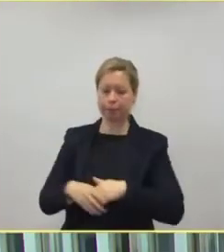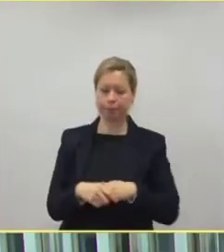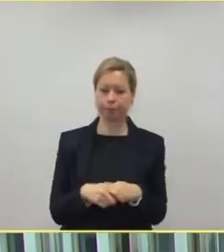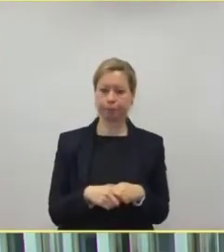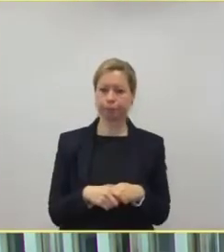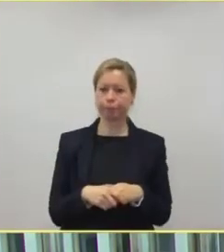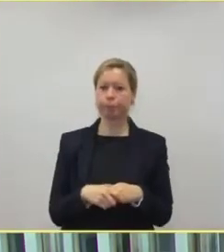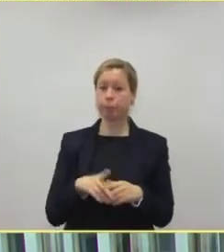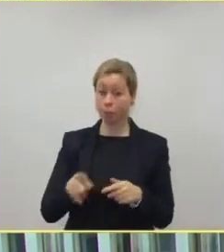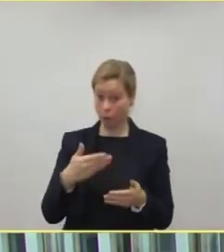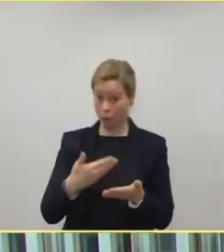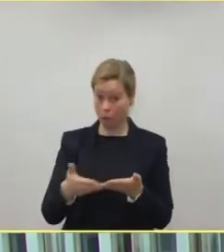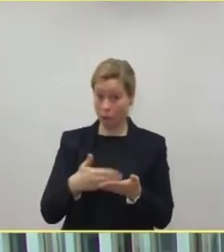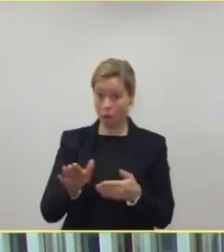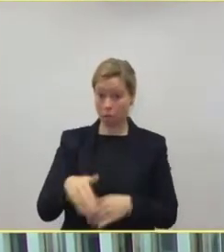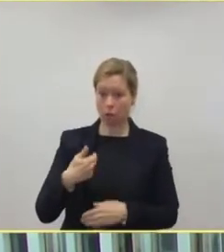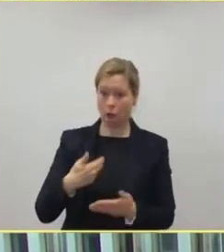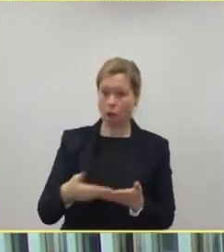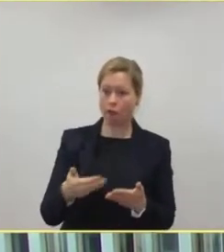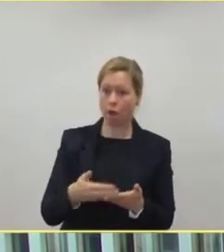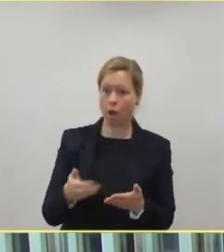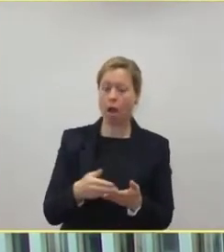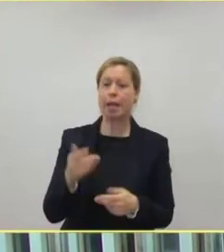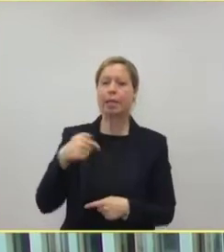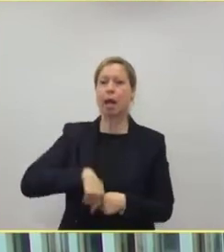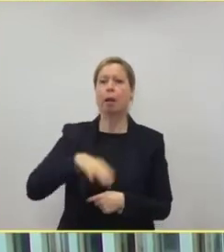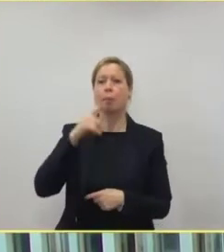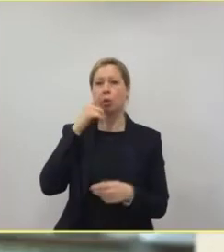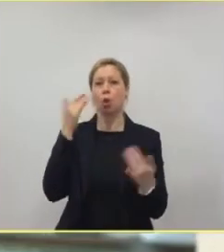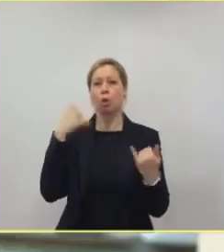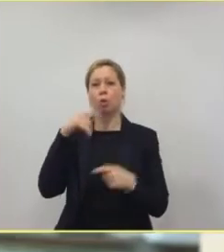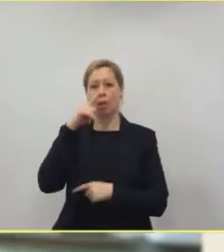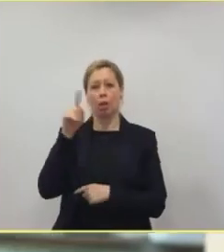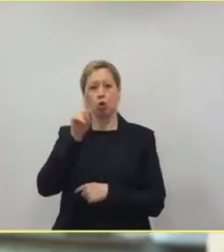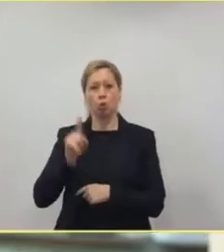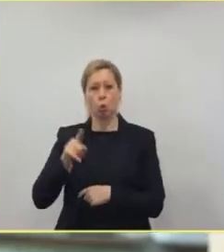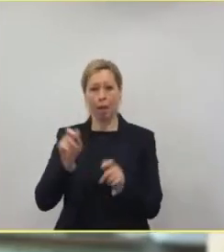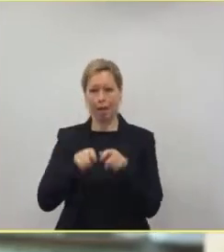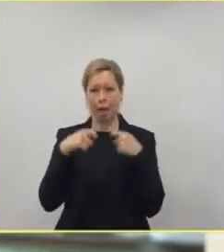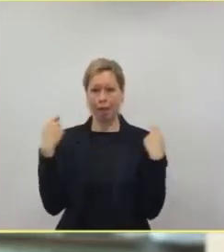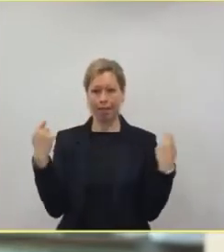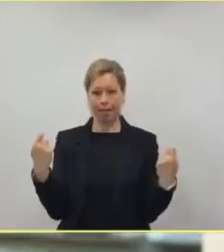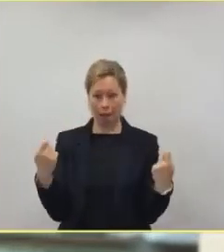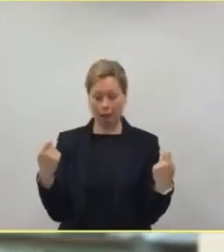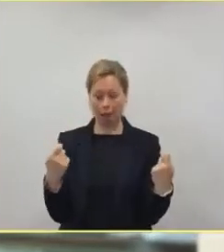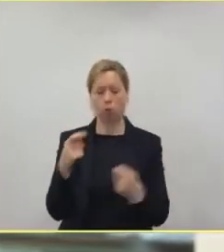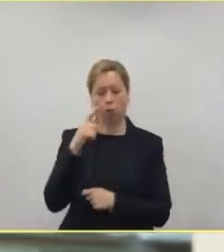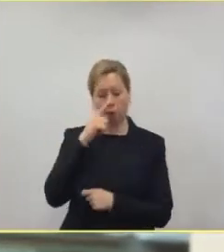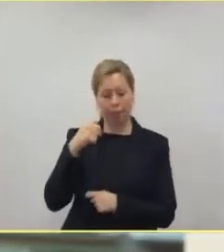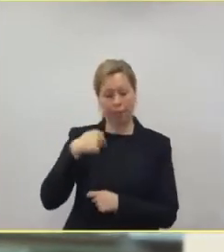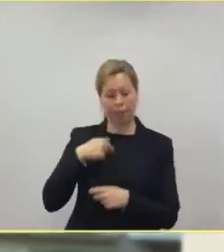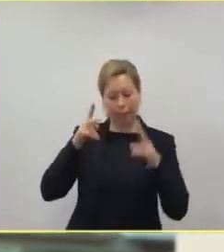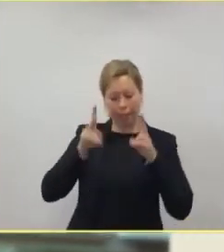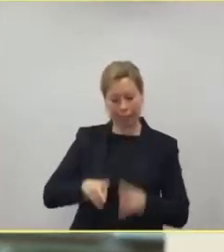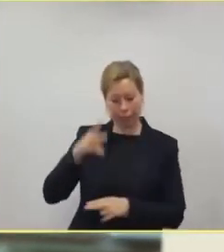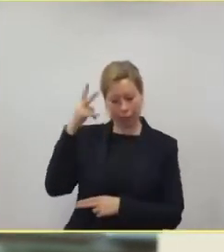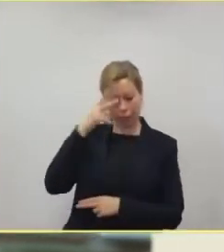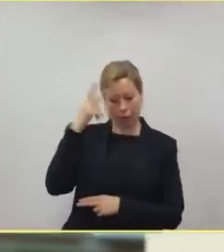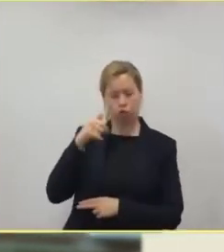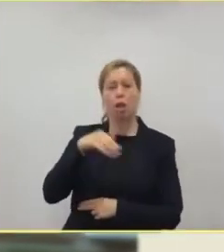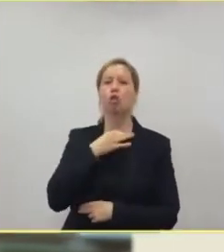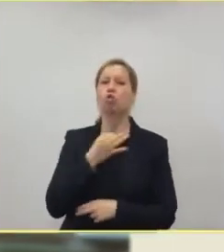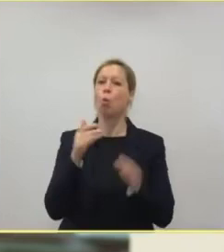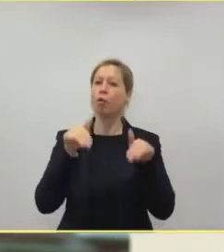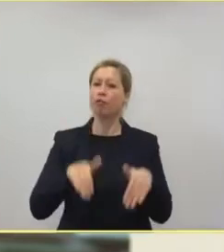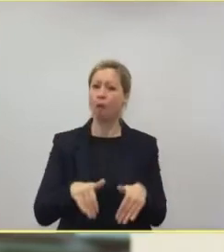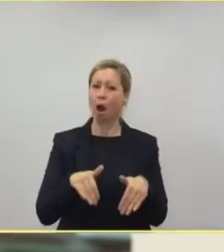Ja, Felix Serau, Zürcher Zeitung. Wenn ich Sie richtig verstanden habe, dann ist diese Notfallreservekapazität, da gibt es immer die Zahl